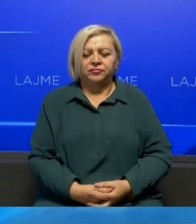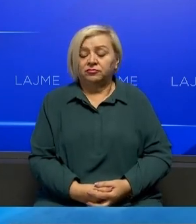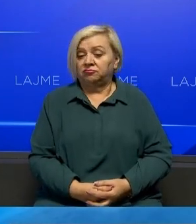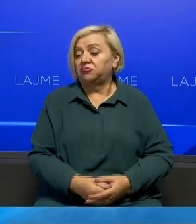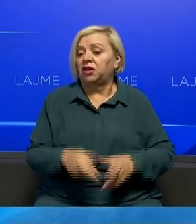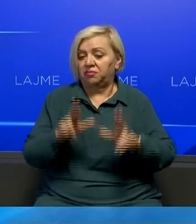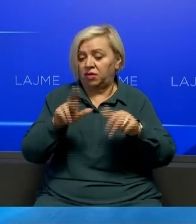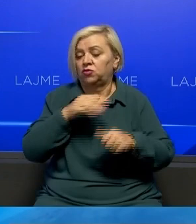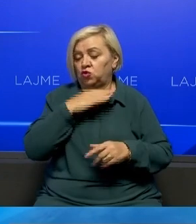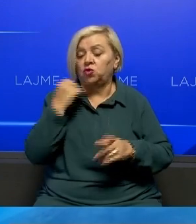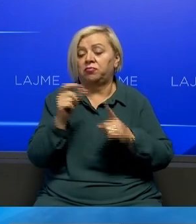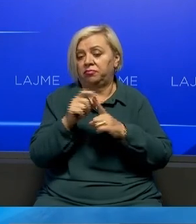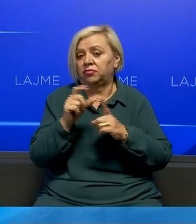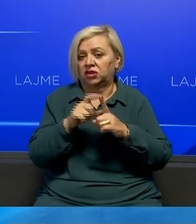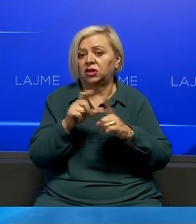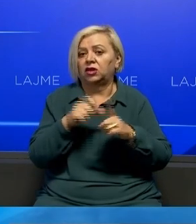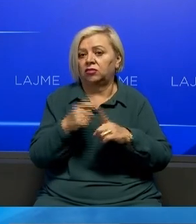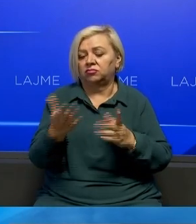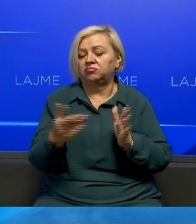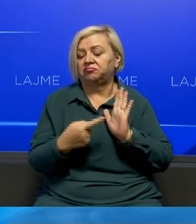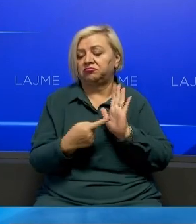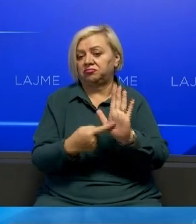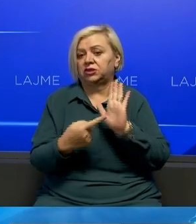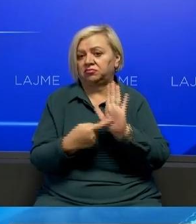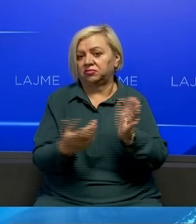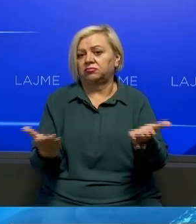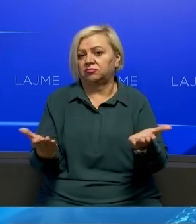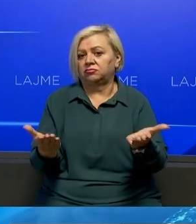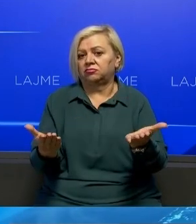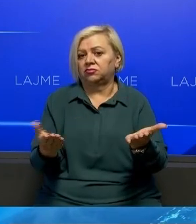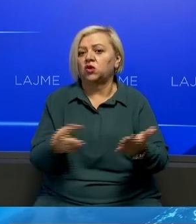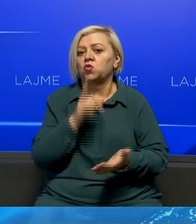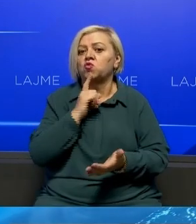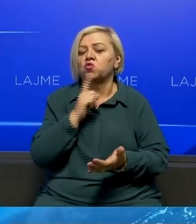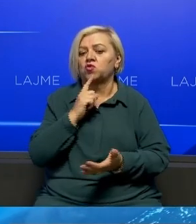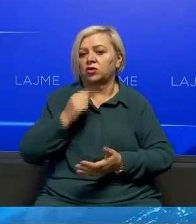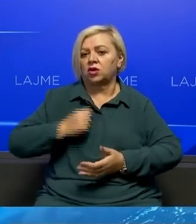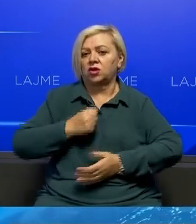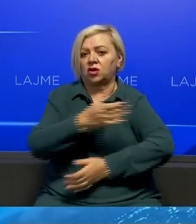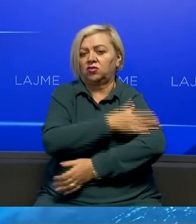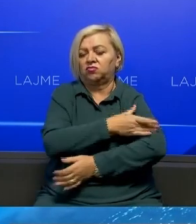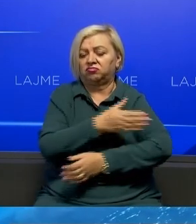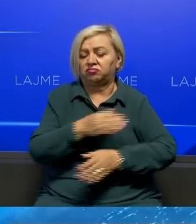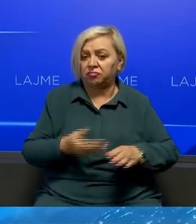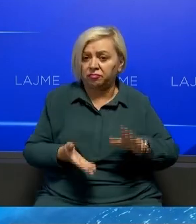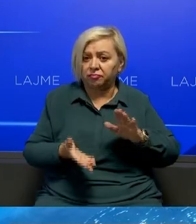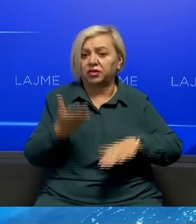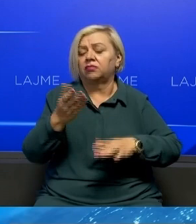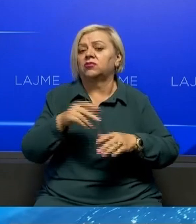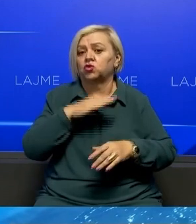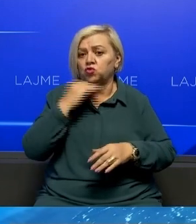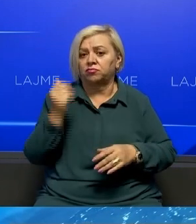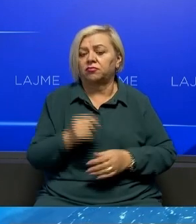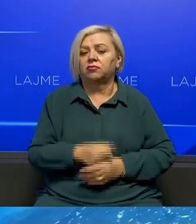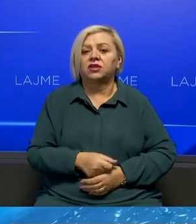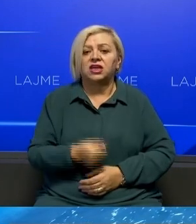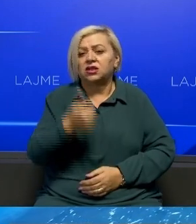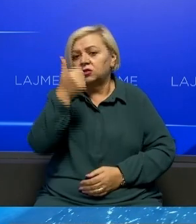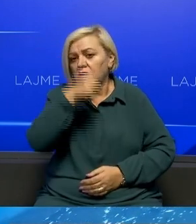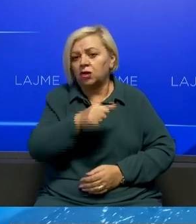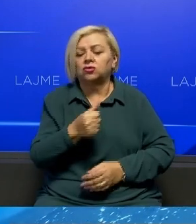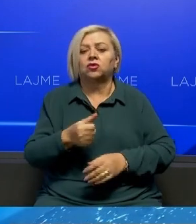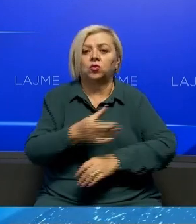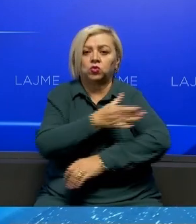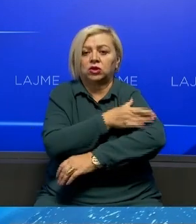Ka plët më pëdëkët tjera Dhe në që mund me kalëzuhet Qështë luftari pa e përre Qështë uqe këja Qka është uqe